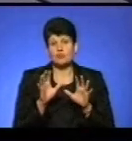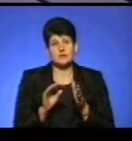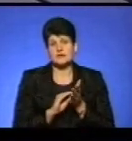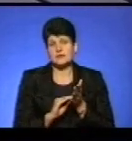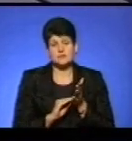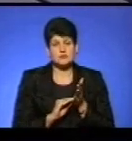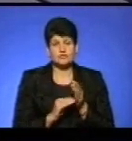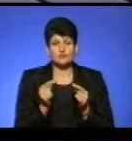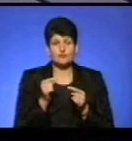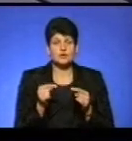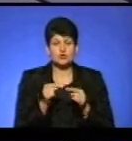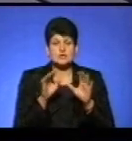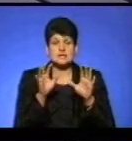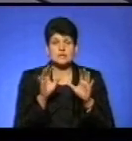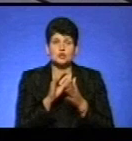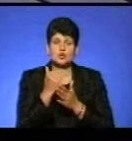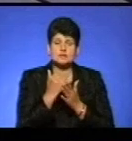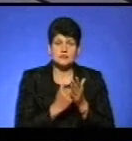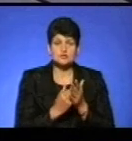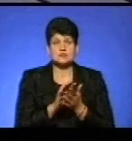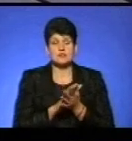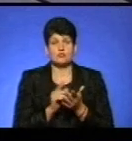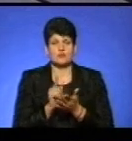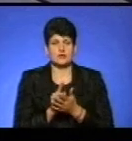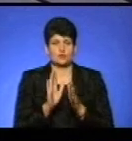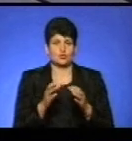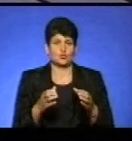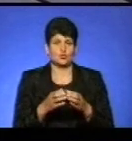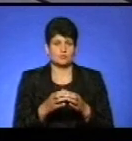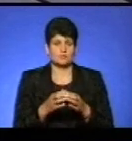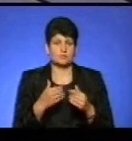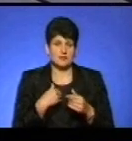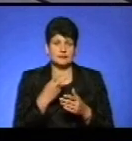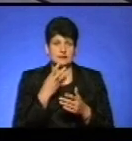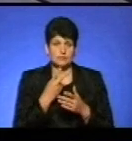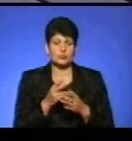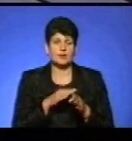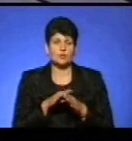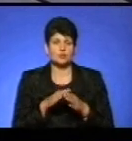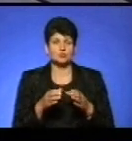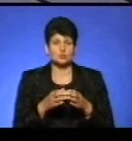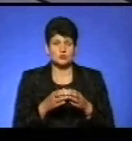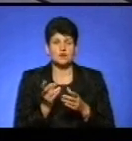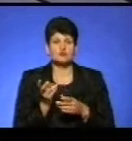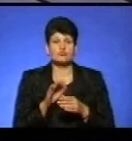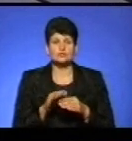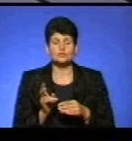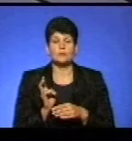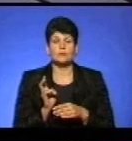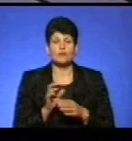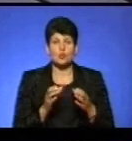що відповідно до списку відподаних заяв повинна формуватися група. Ми все рівно дивимося по наповненості групи. Якщо групу відвідують